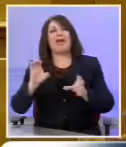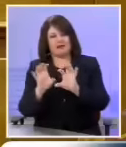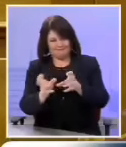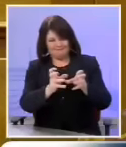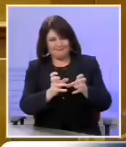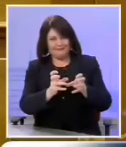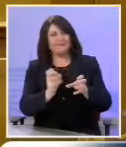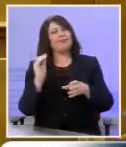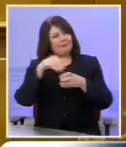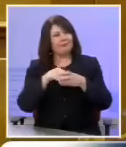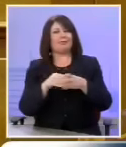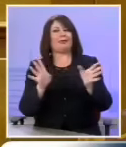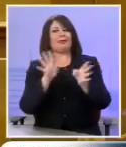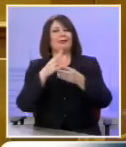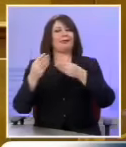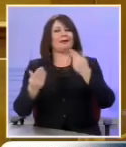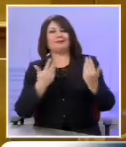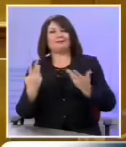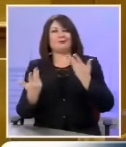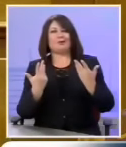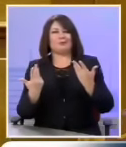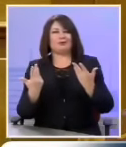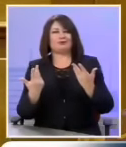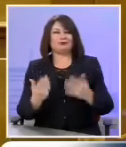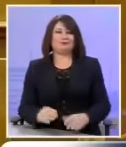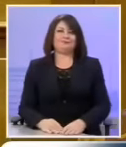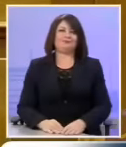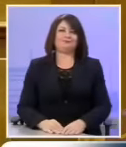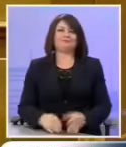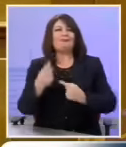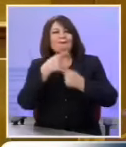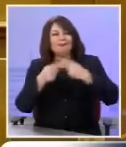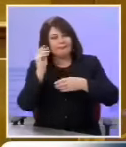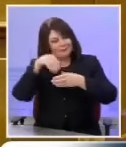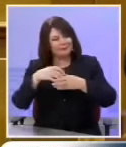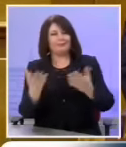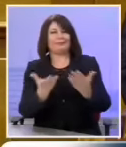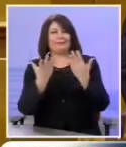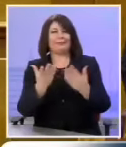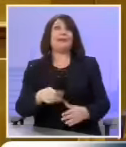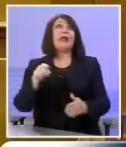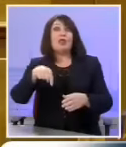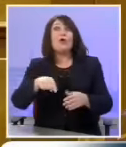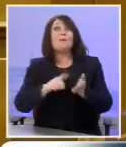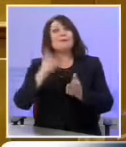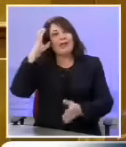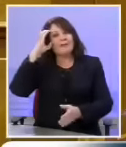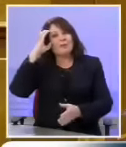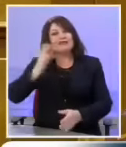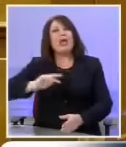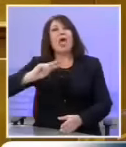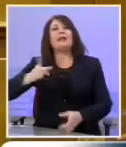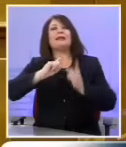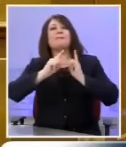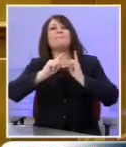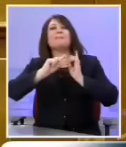αυτά. Διότι εδώ πρέπει να θυμηθούμε ότι η αντιμνημονιακή